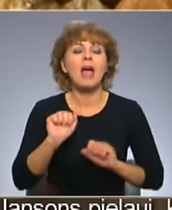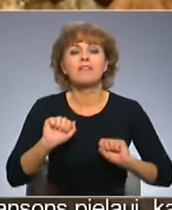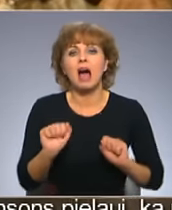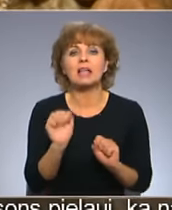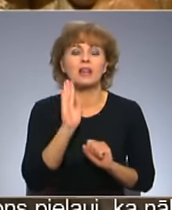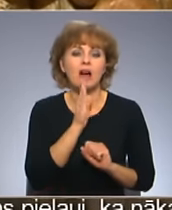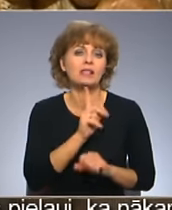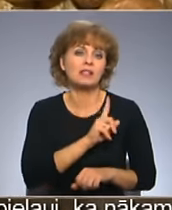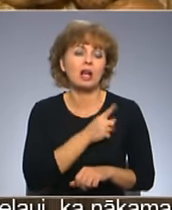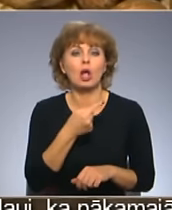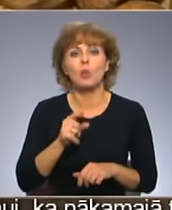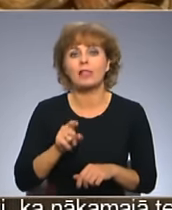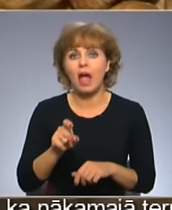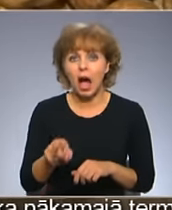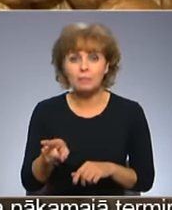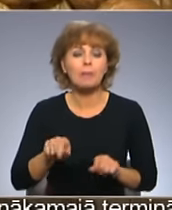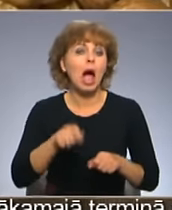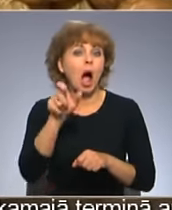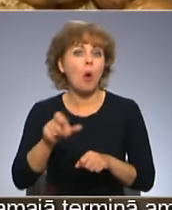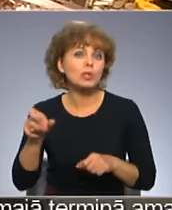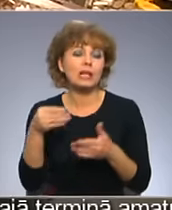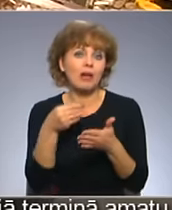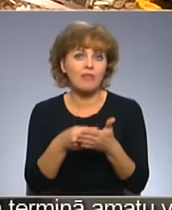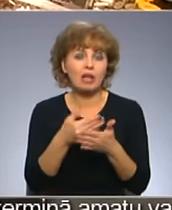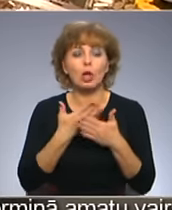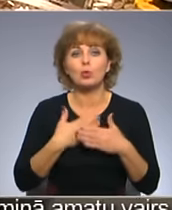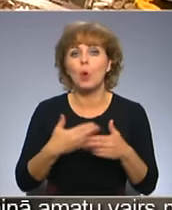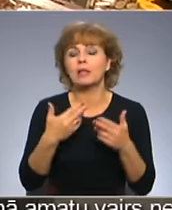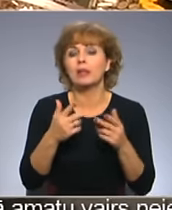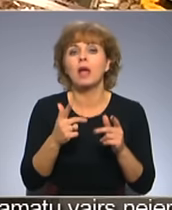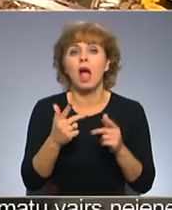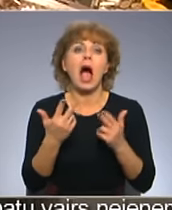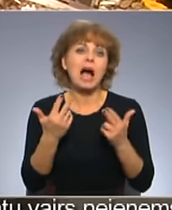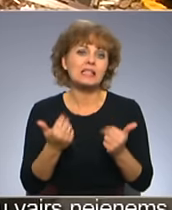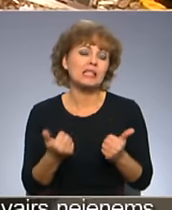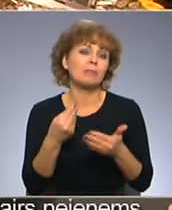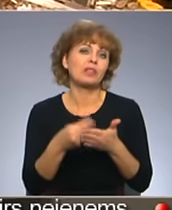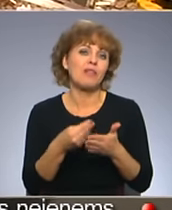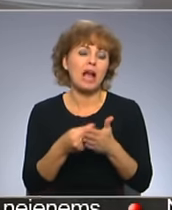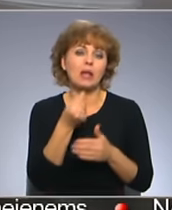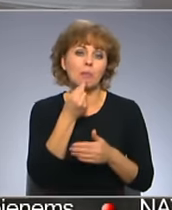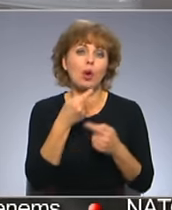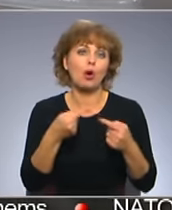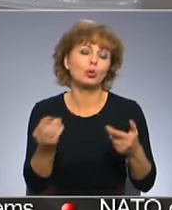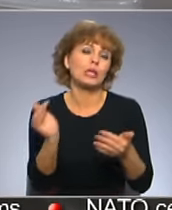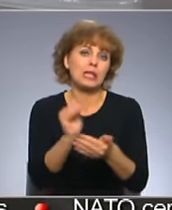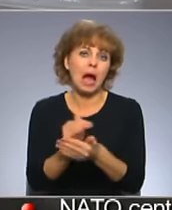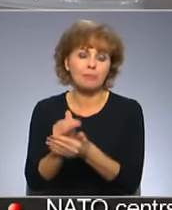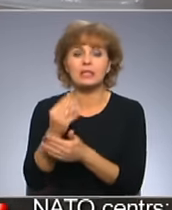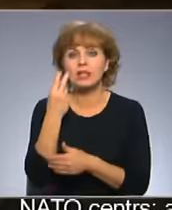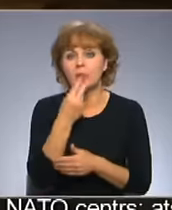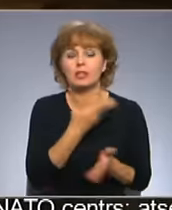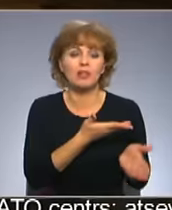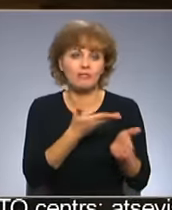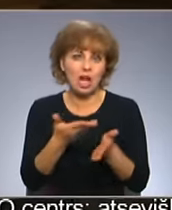sargājusi arī no tārpiem. Audzētāji vērtēja, ka šis patiesi ir atzinība pelnījis produkts un prieks kārto izdodas iepazīstināt arī saimniecības